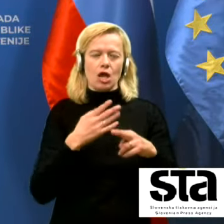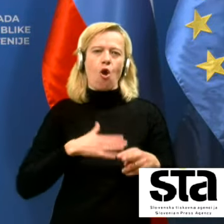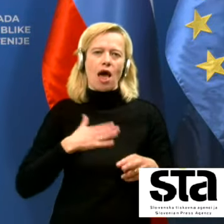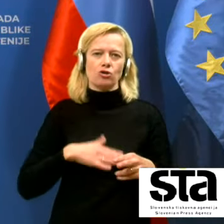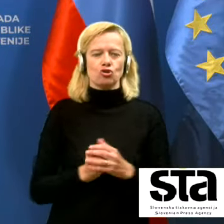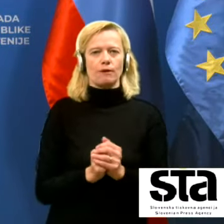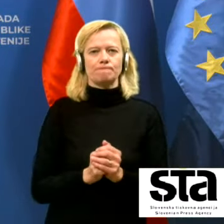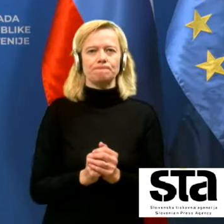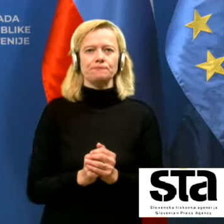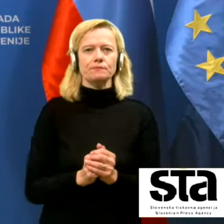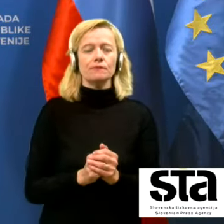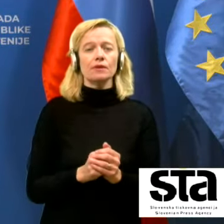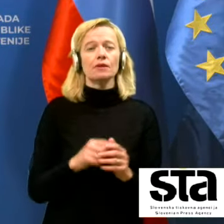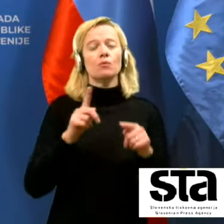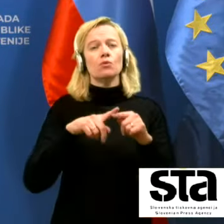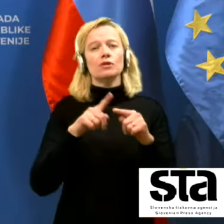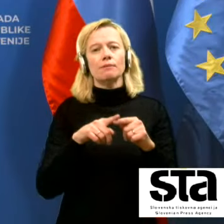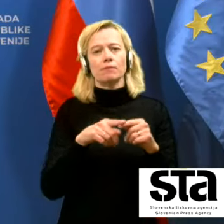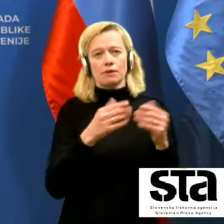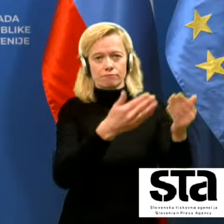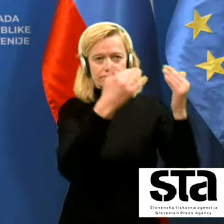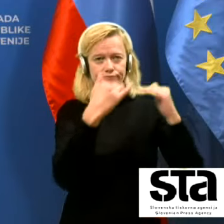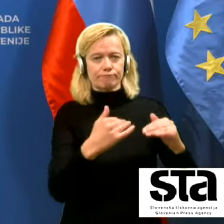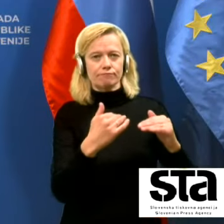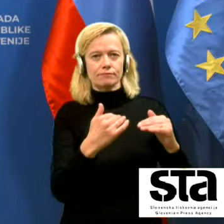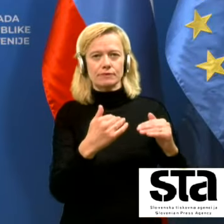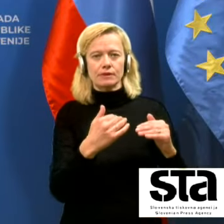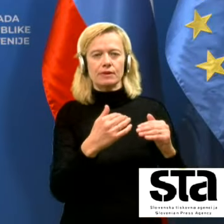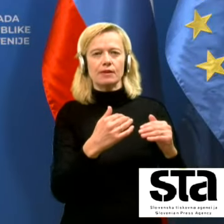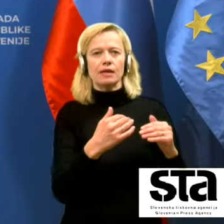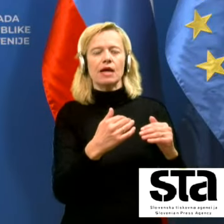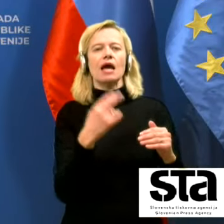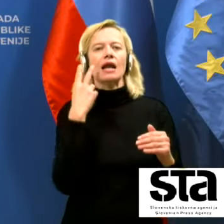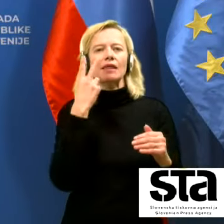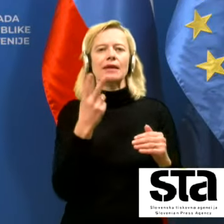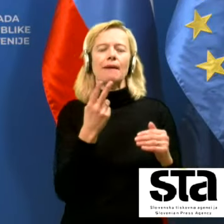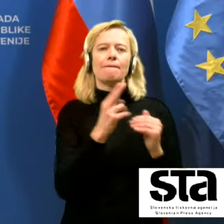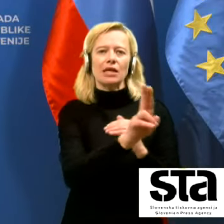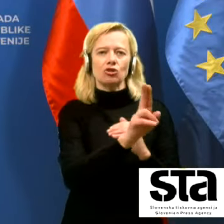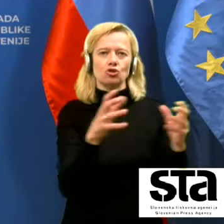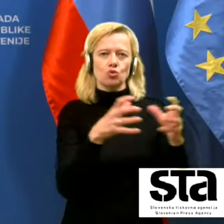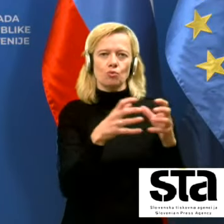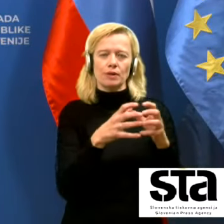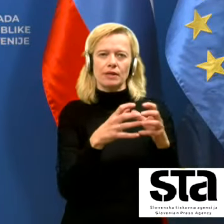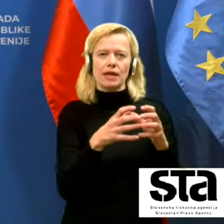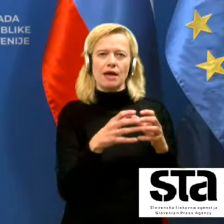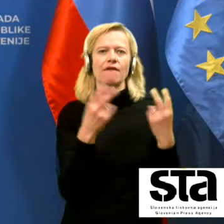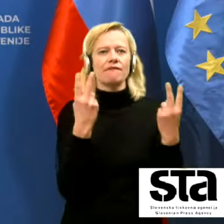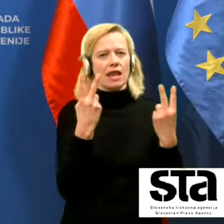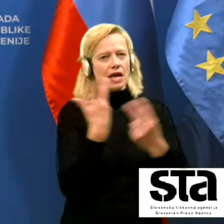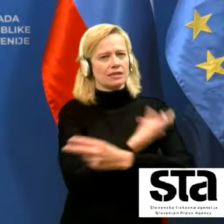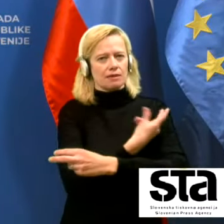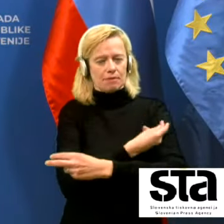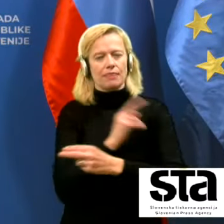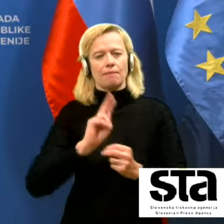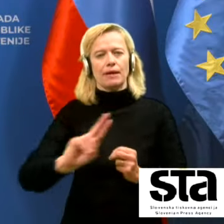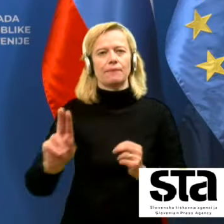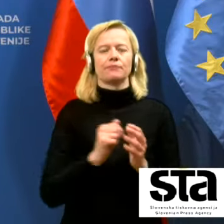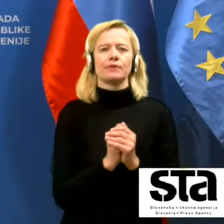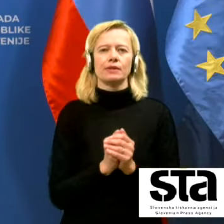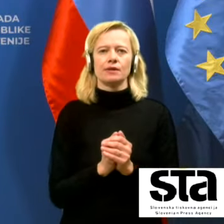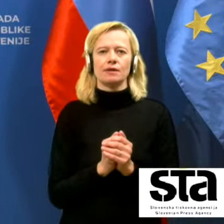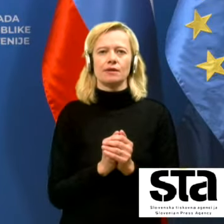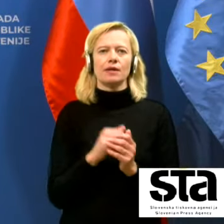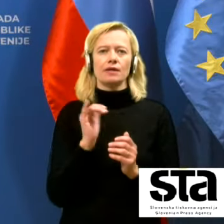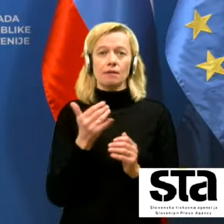Potem pa sveda po prioritetni listi, se pravi, glede na prednostne skupine, velja to cepljenje naprej. Je pa težko, ker